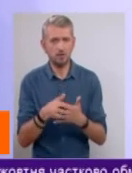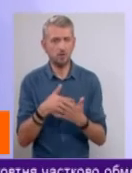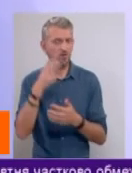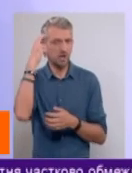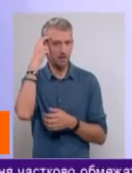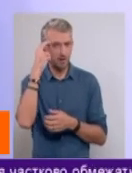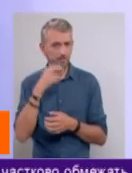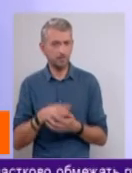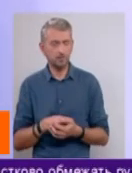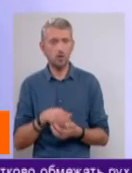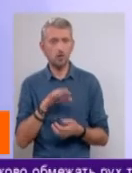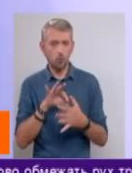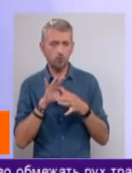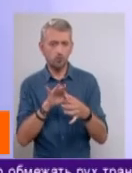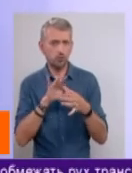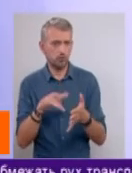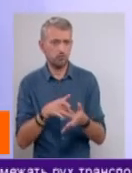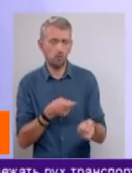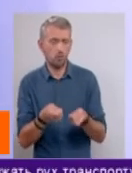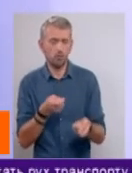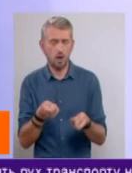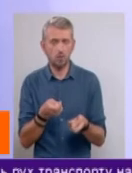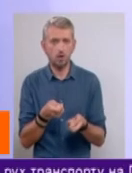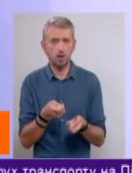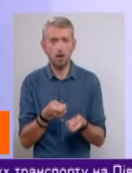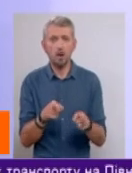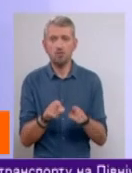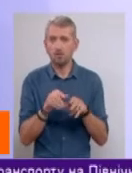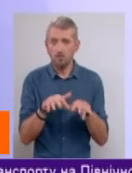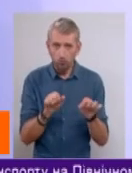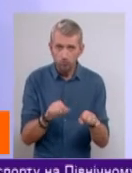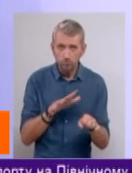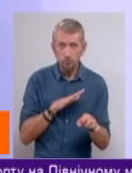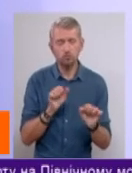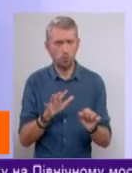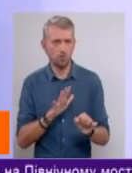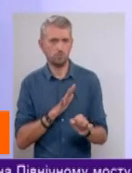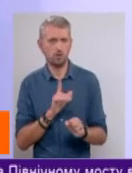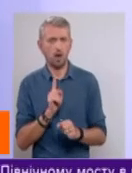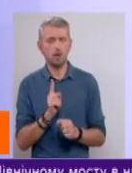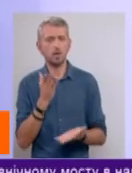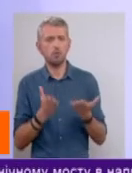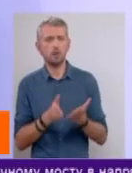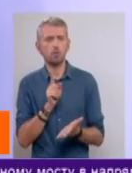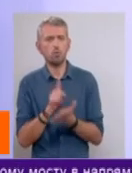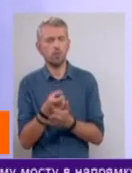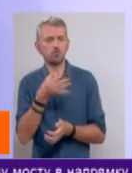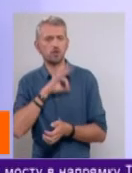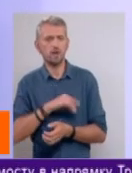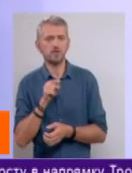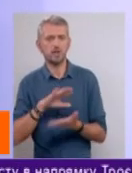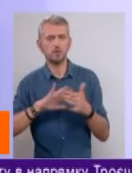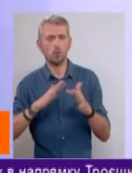в Києві, то в колаборації з міською владою. Чи можливі такі заходи? Цілком можливі, але вони, напевно, мають живатися в тих